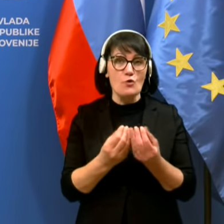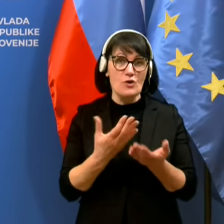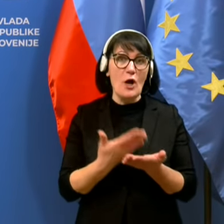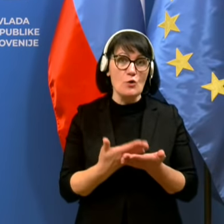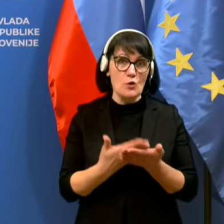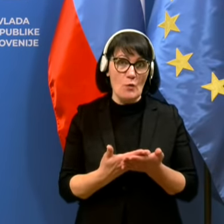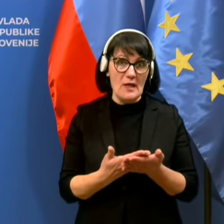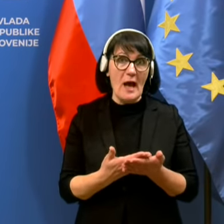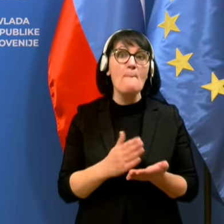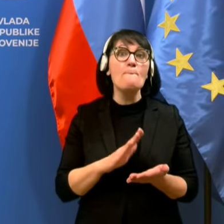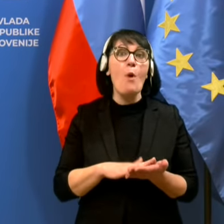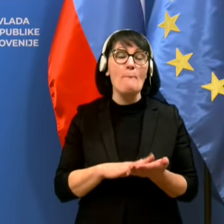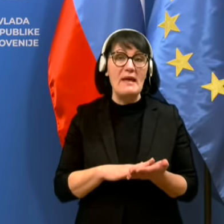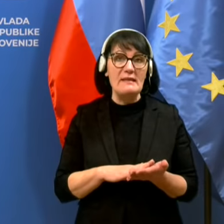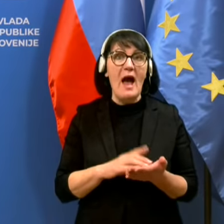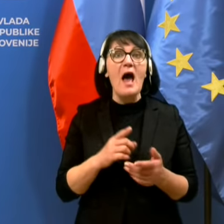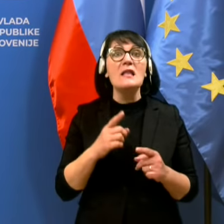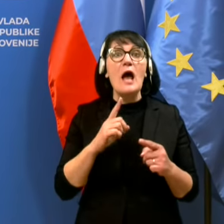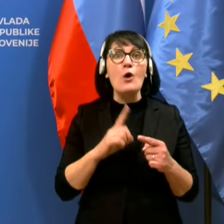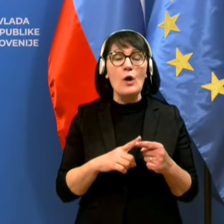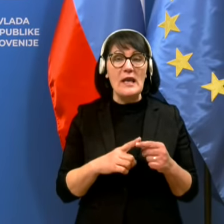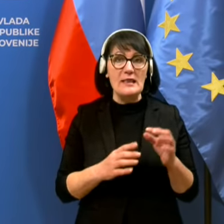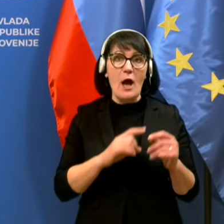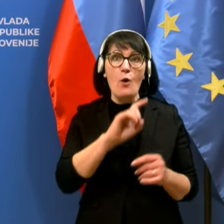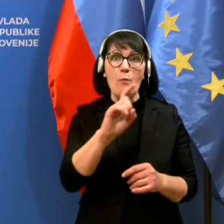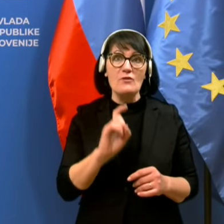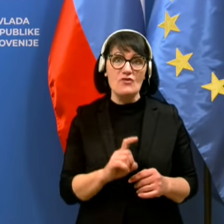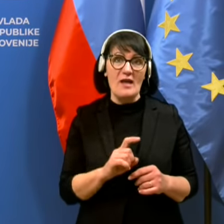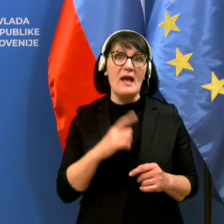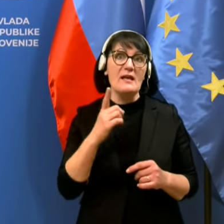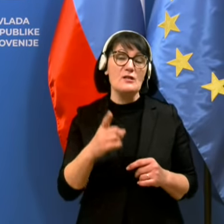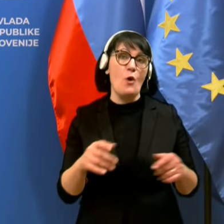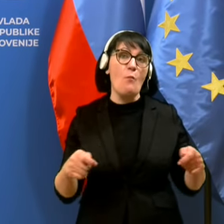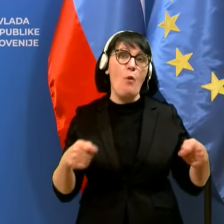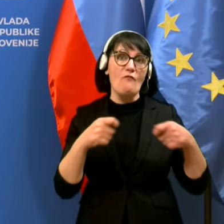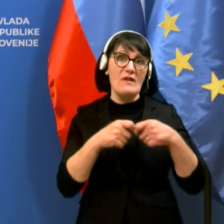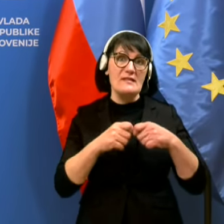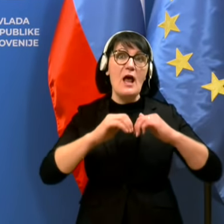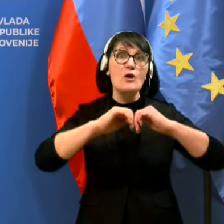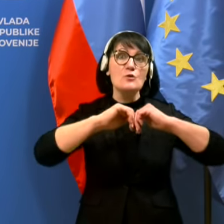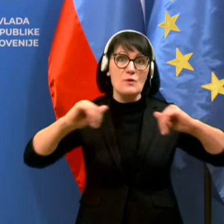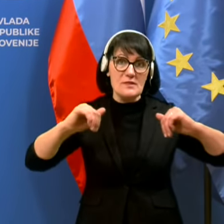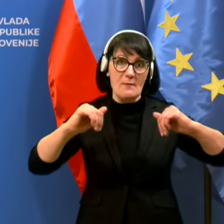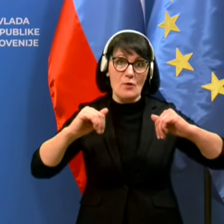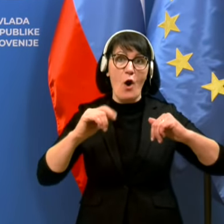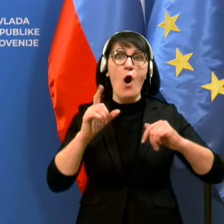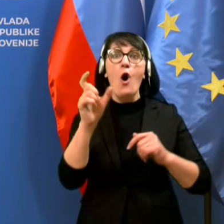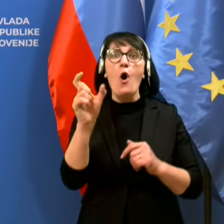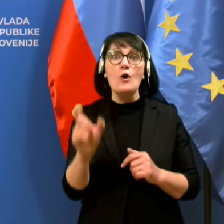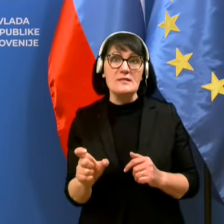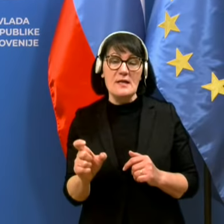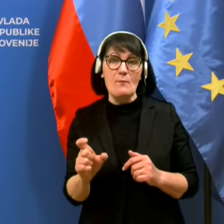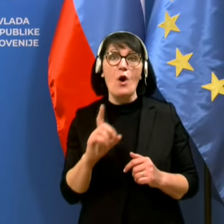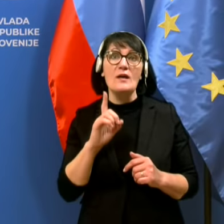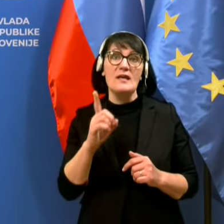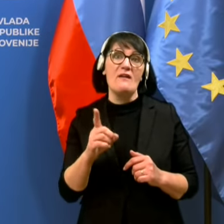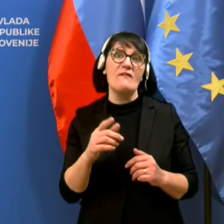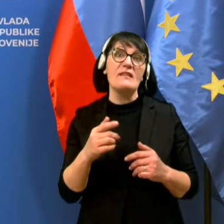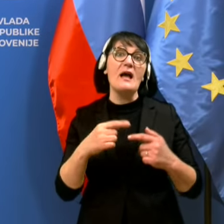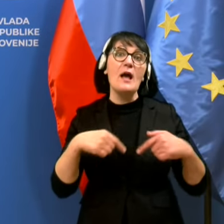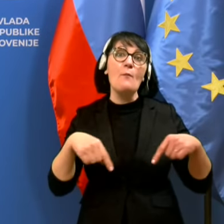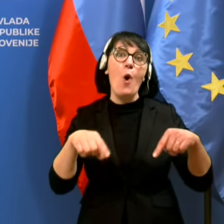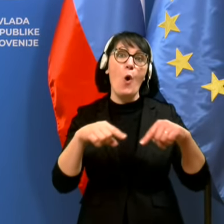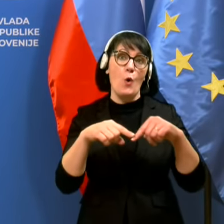ker na konkretno vprašanje, ki se nanašajo na mogoče posebno, konkretno osebo, je v takem